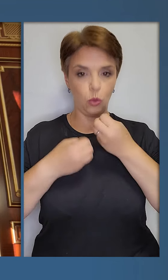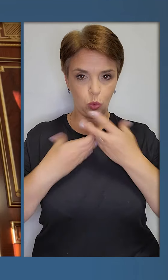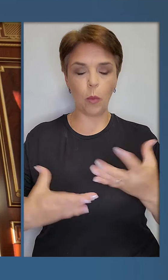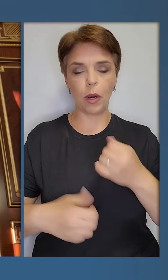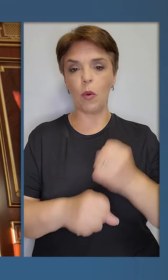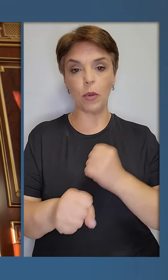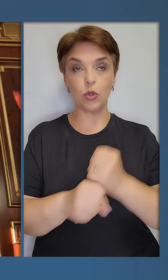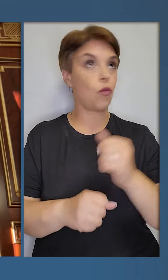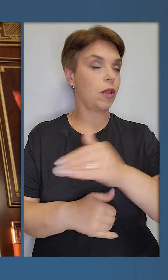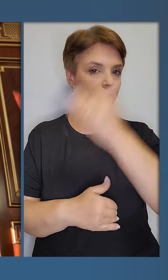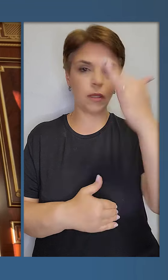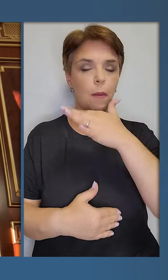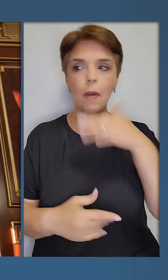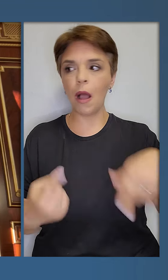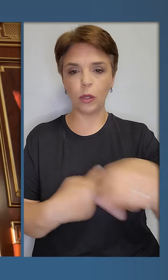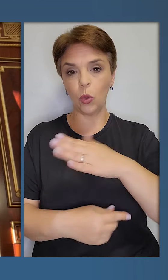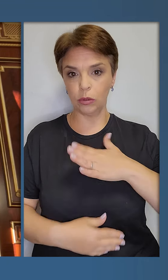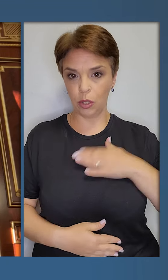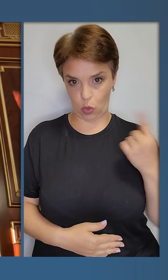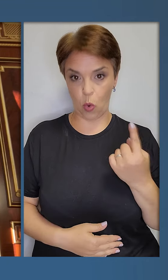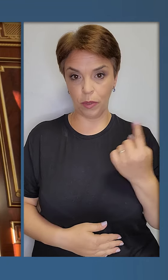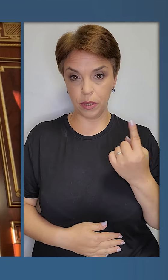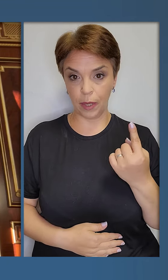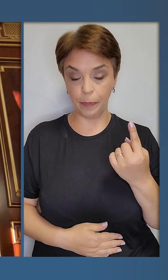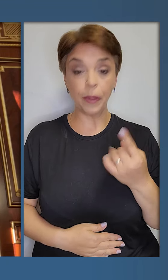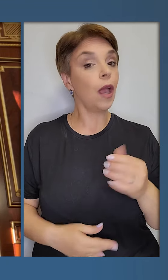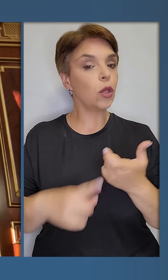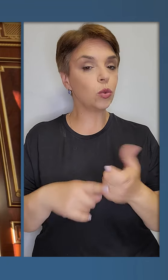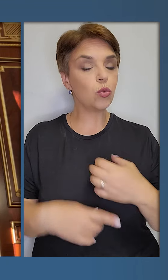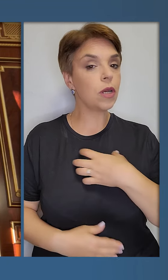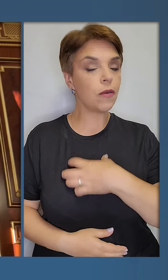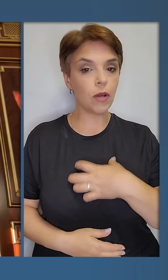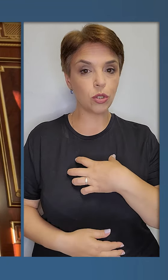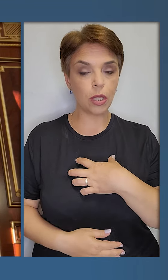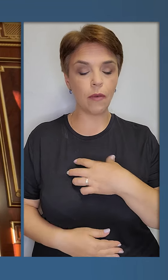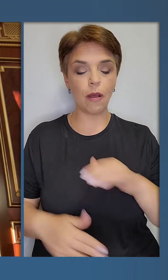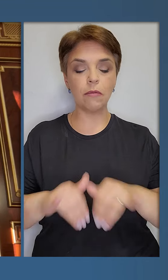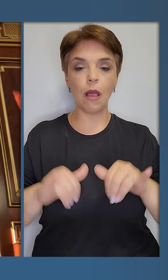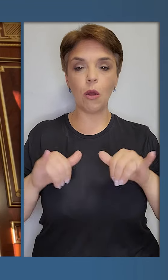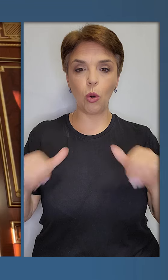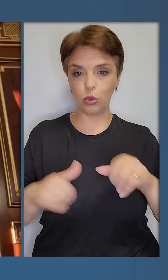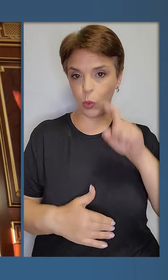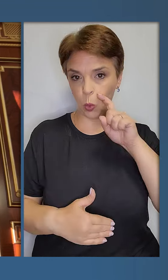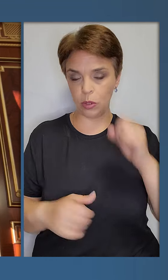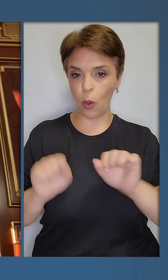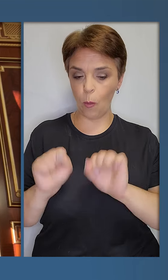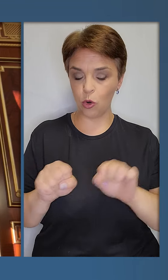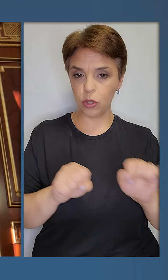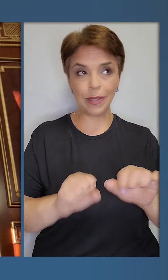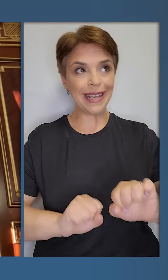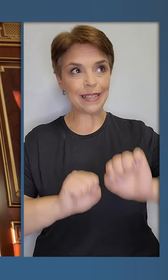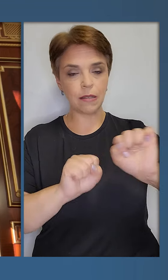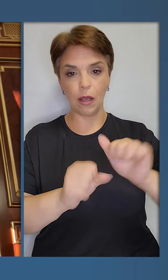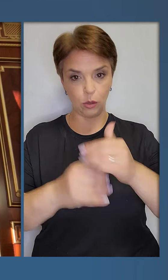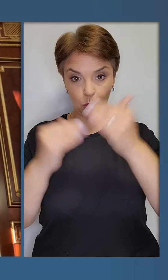добре попрацювали в небі багатьох наших областей. І дуже важливо нарощувати українські